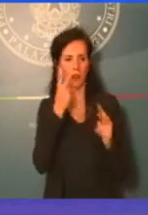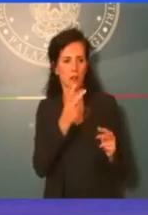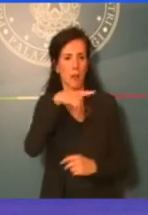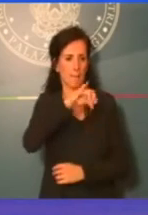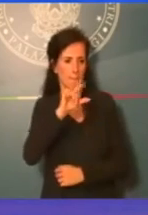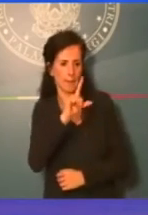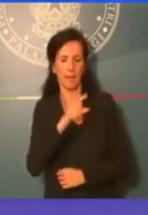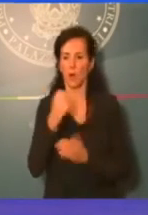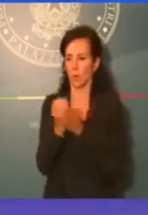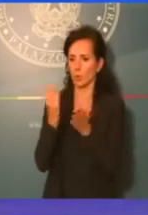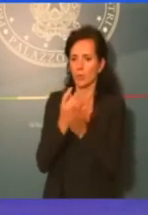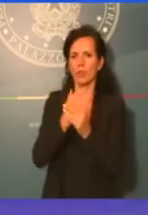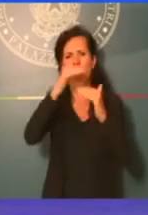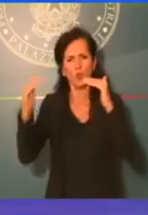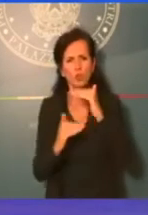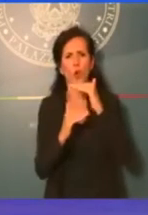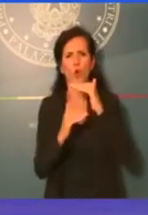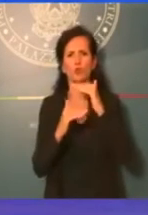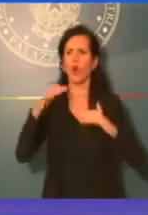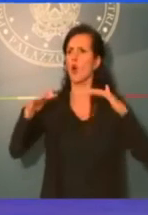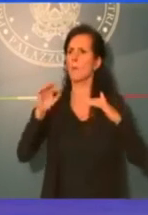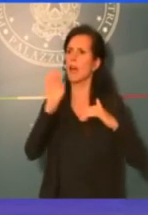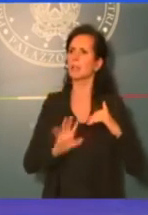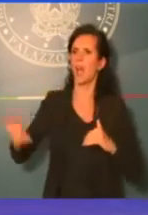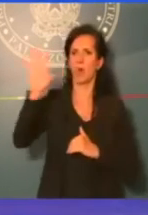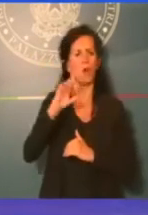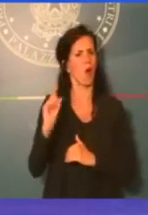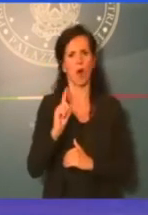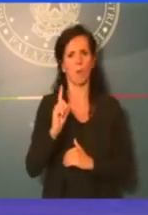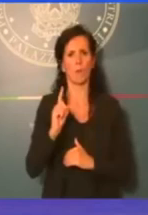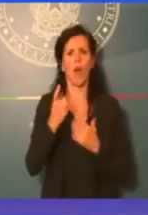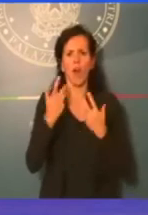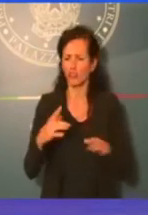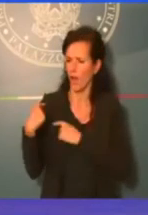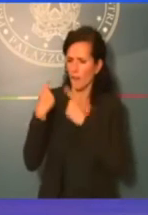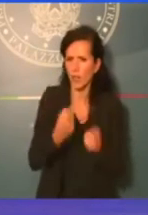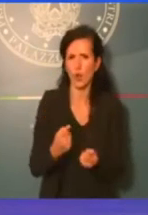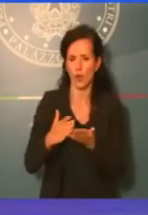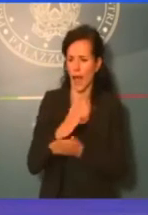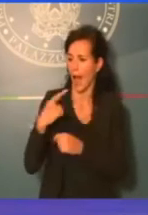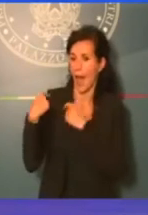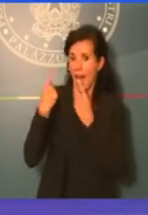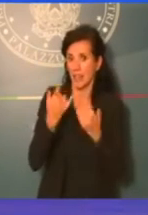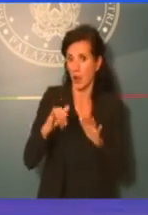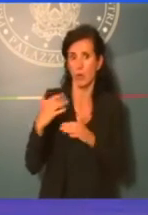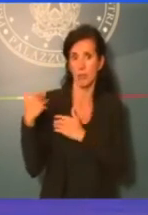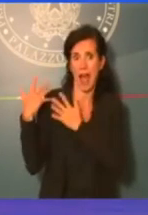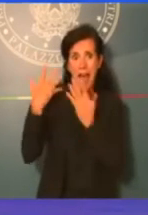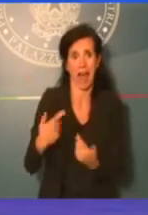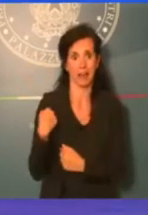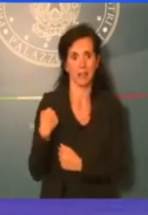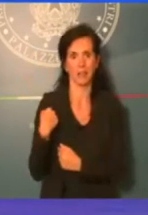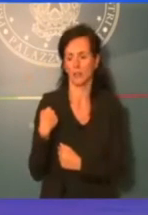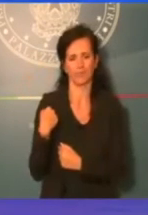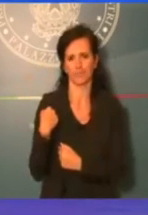di sotto della media europea. È quello che è stato sempre negli ultimi anni, negli ultimi lustri addirittura. Questo ce lo possiamo consentire.